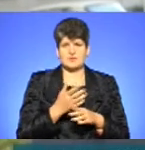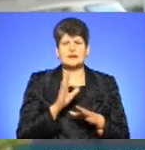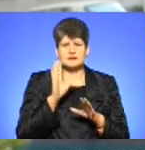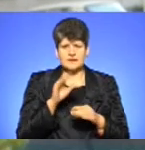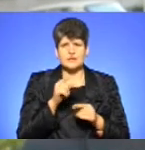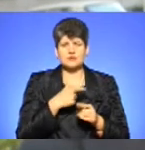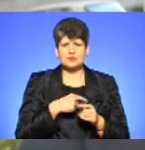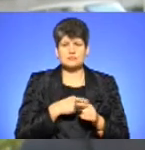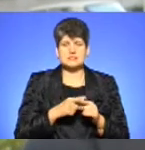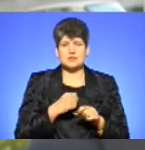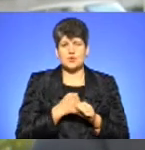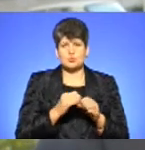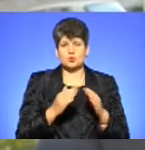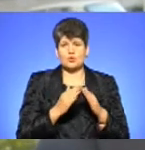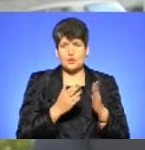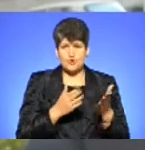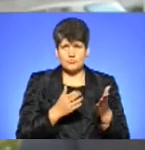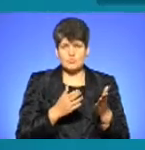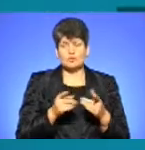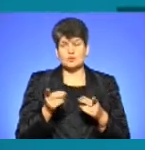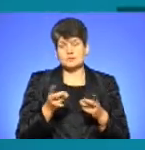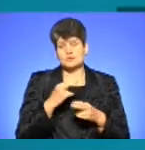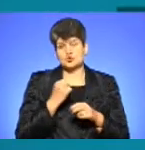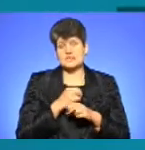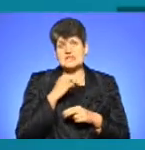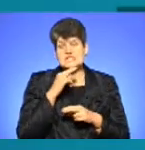сидить там просто це робить вдома, але йому потрібно робити зауважні.